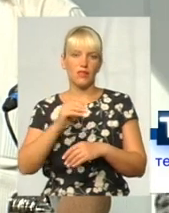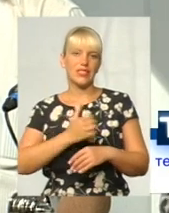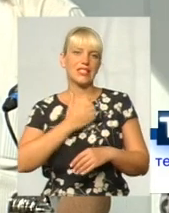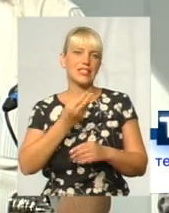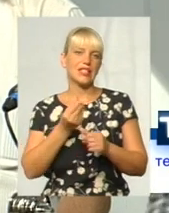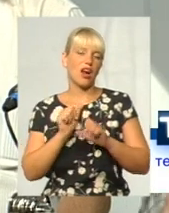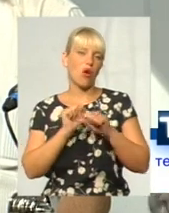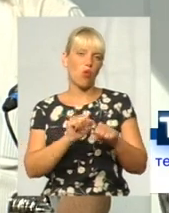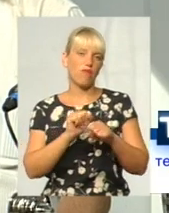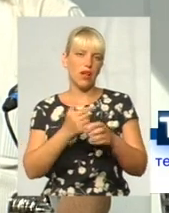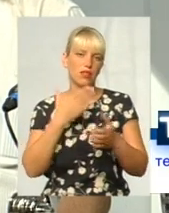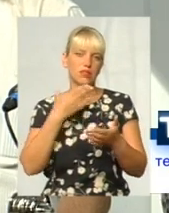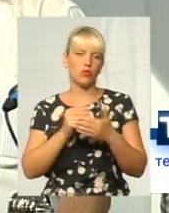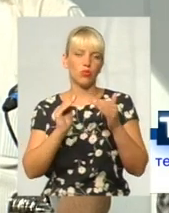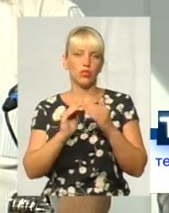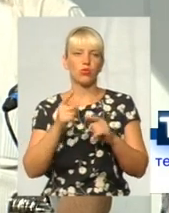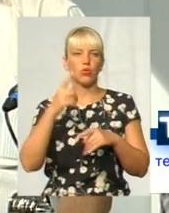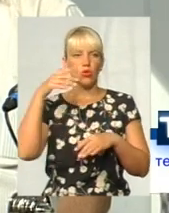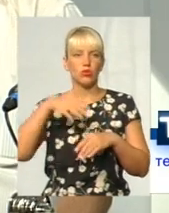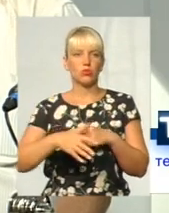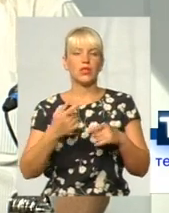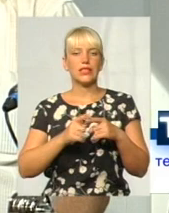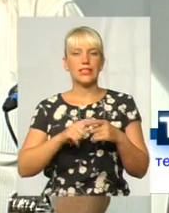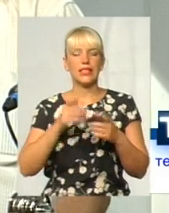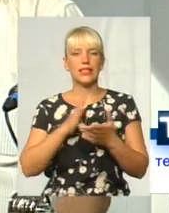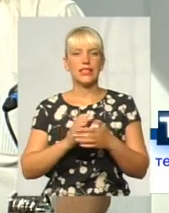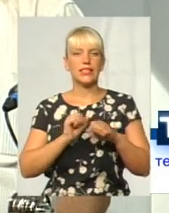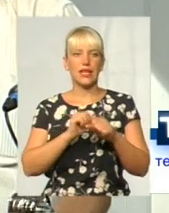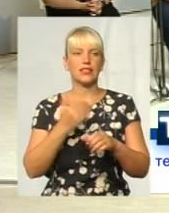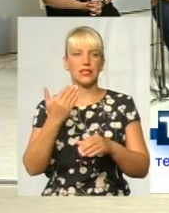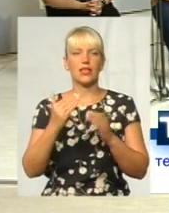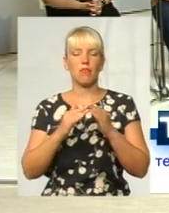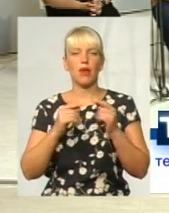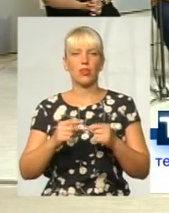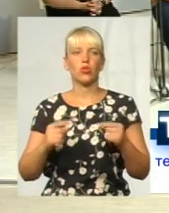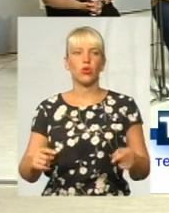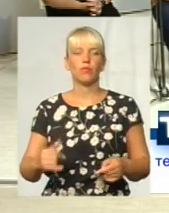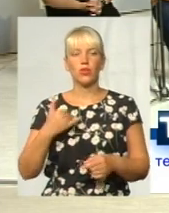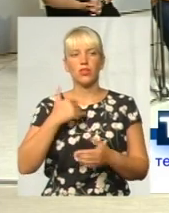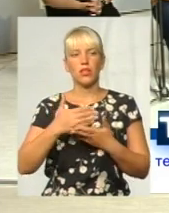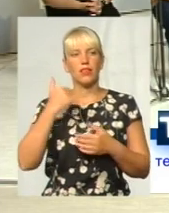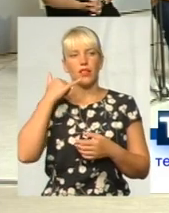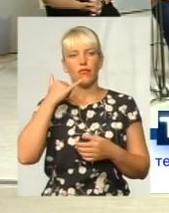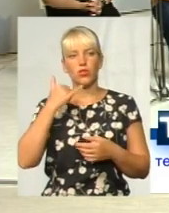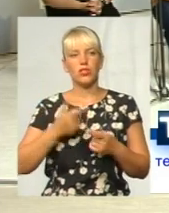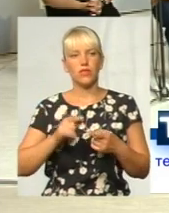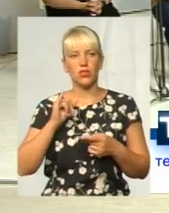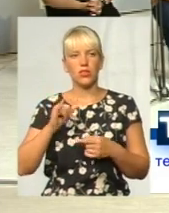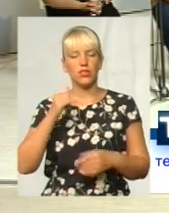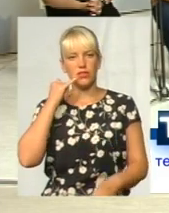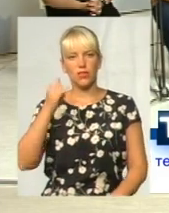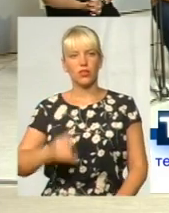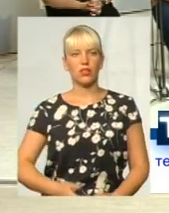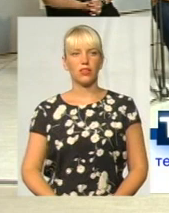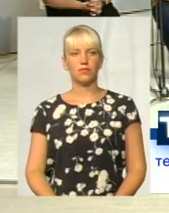кожен будинок, бо вони розуміли, що це є відповідний захист їхнього майна. У нас є телефонний дзвінок, насамперед дзвінки, і далі